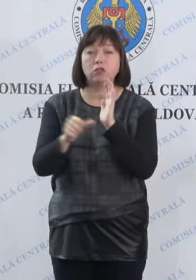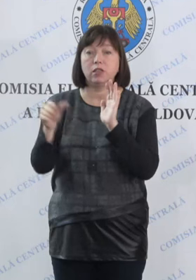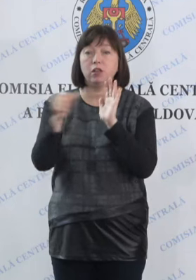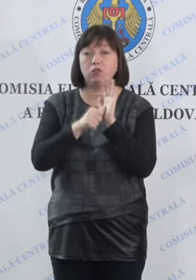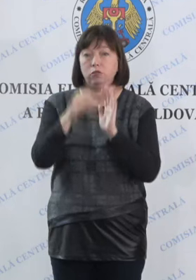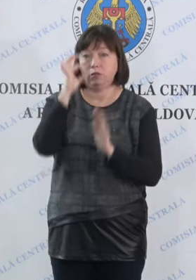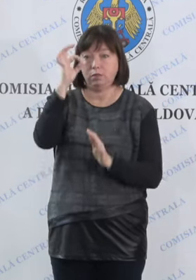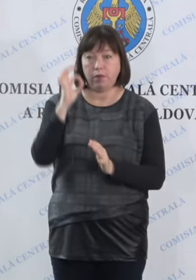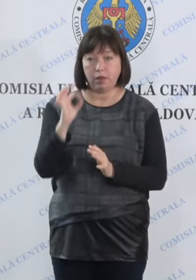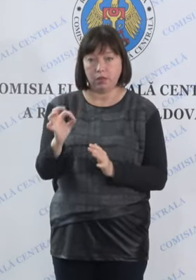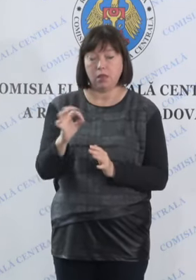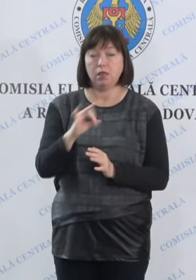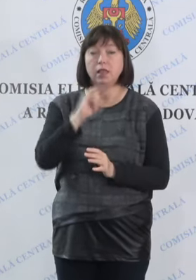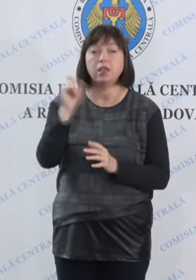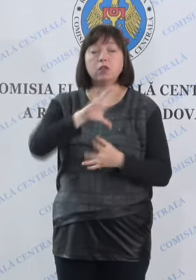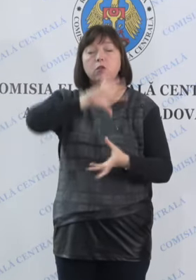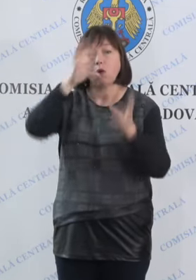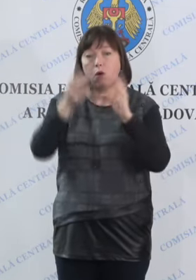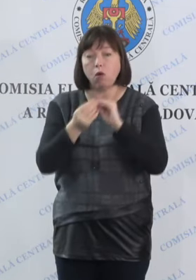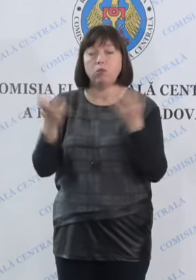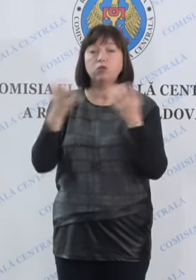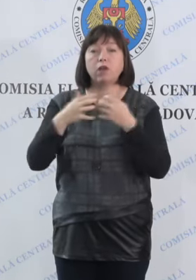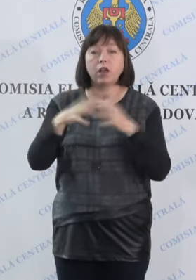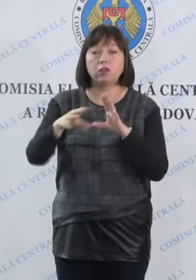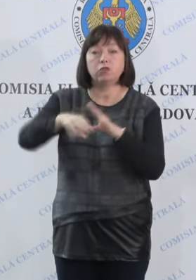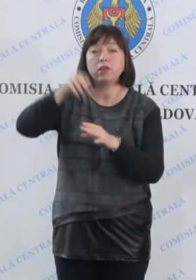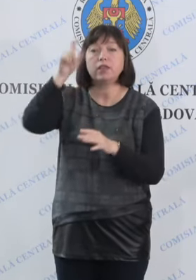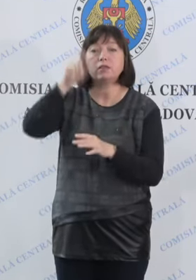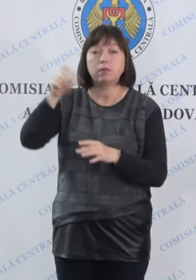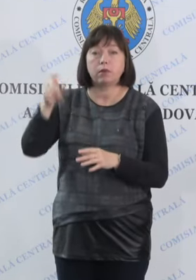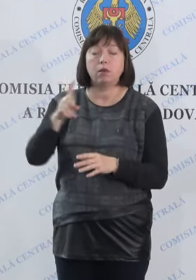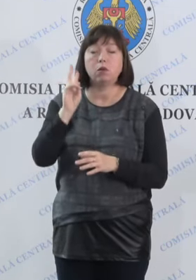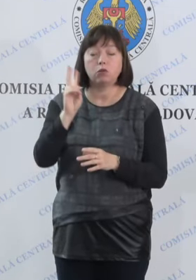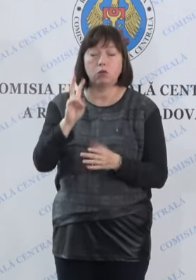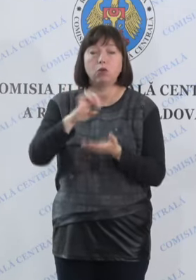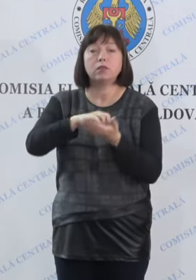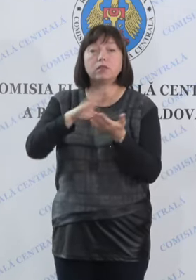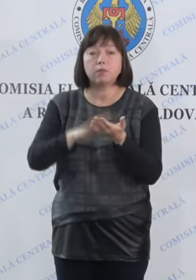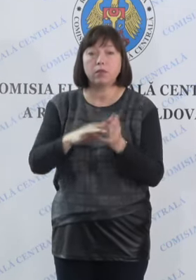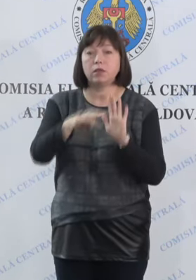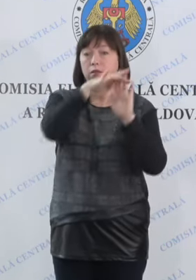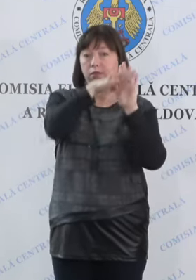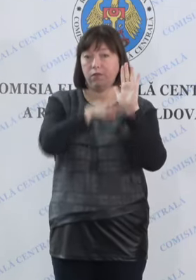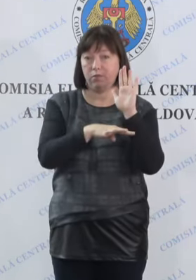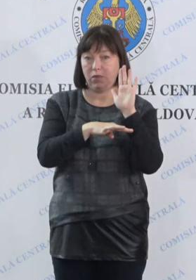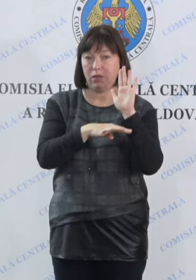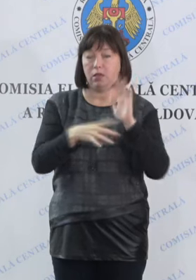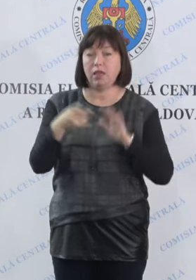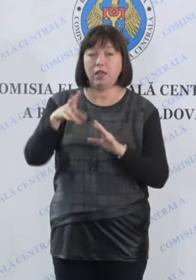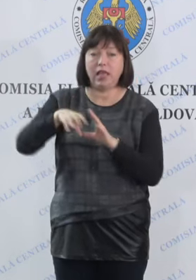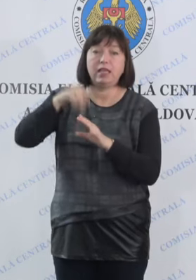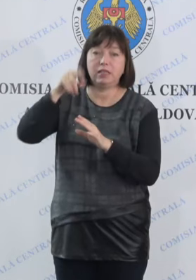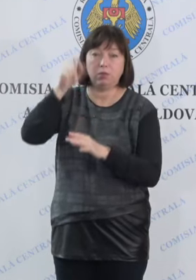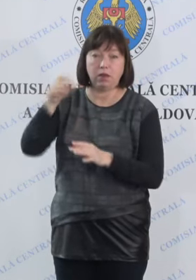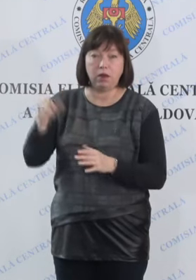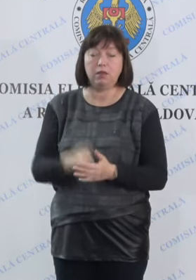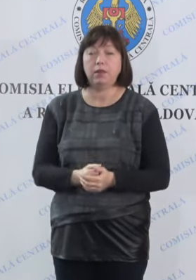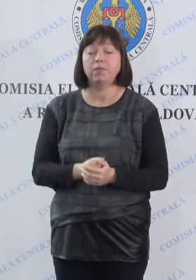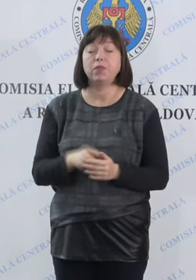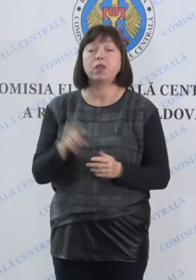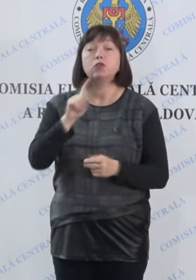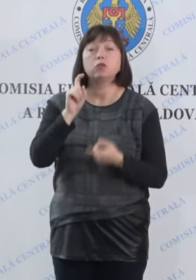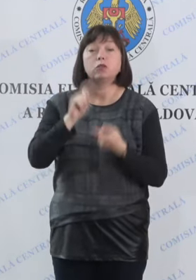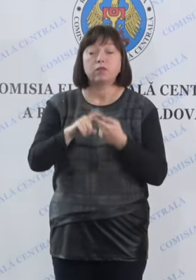% din numărul alegătorilor înscriși în listele electorale. Cât privește